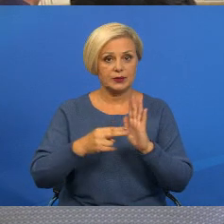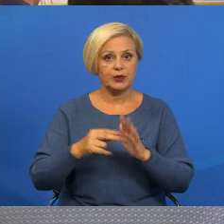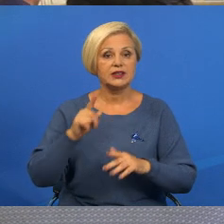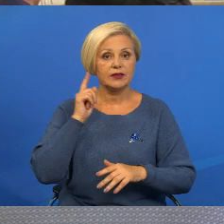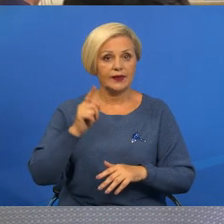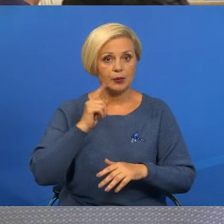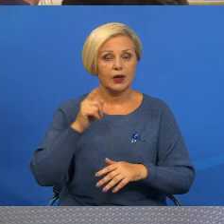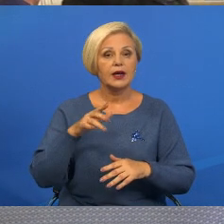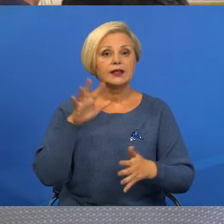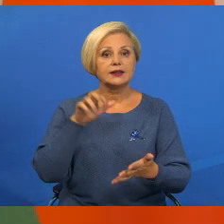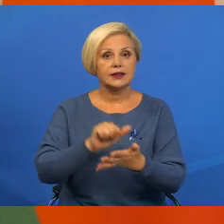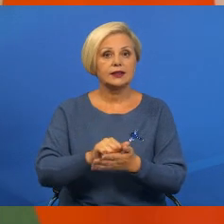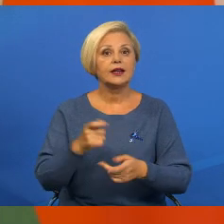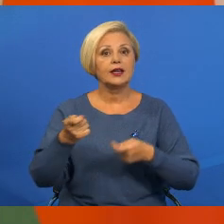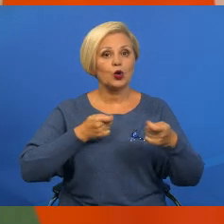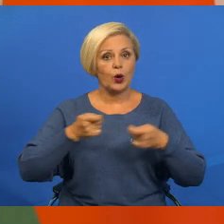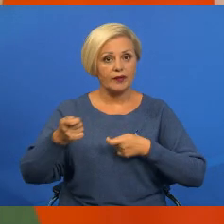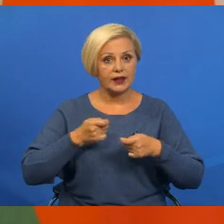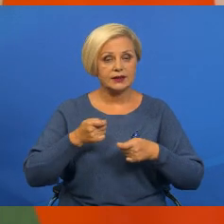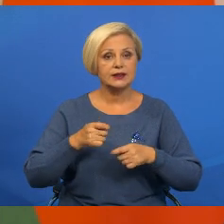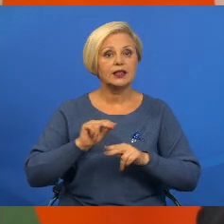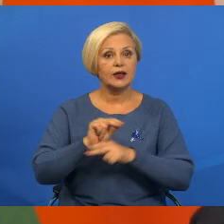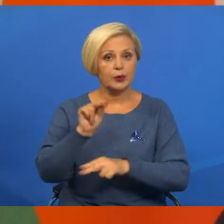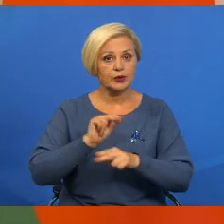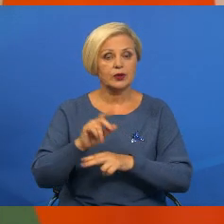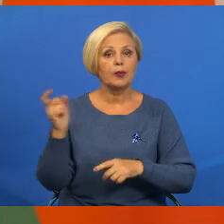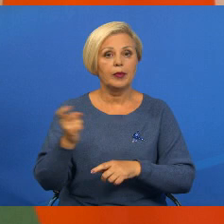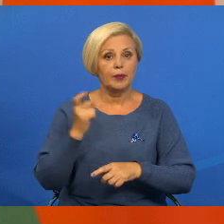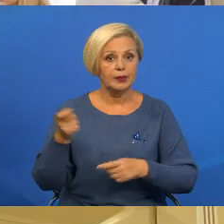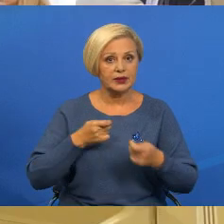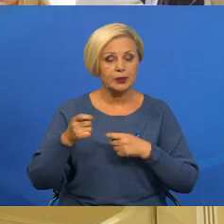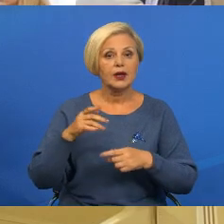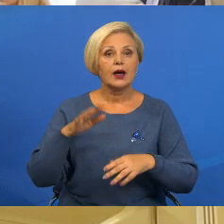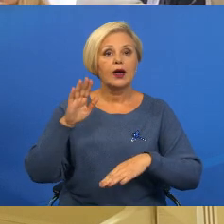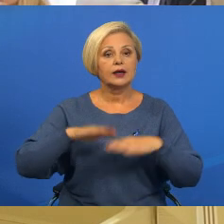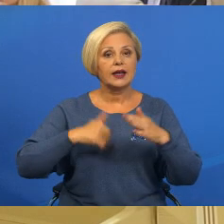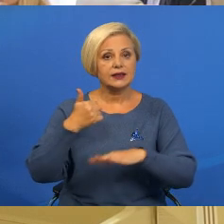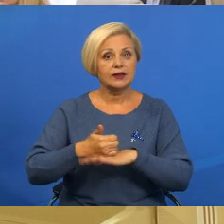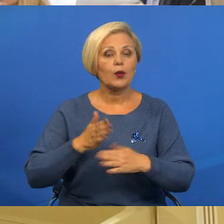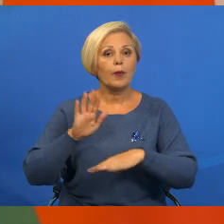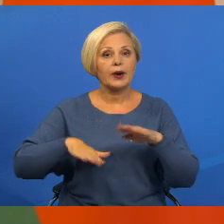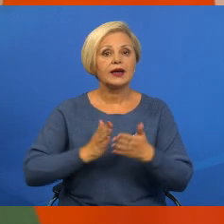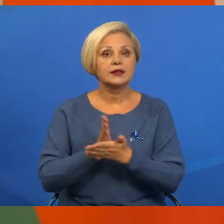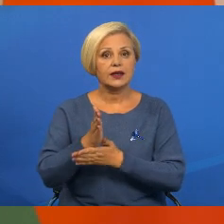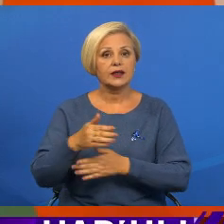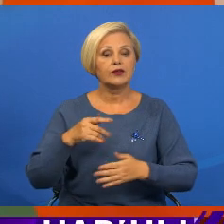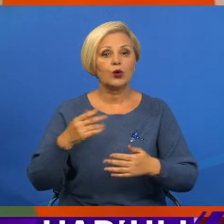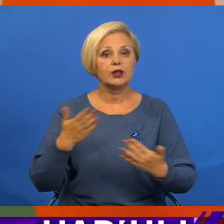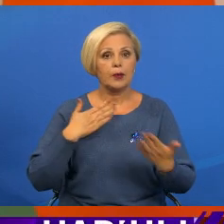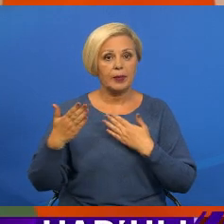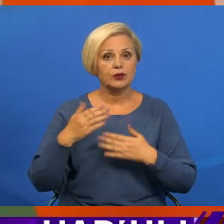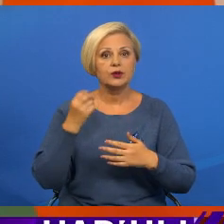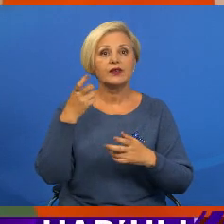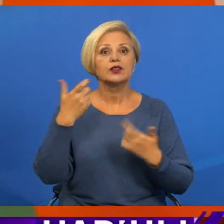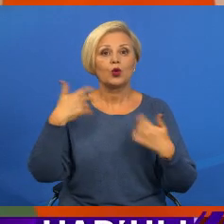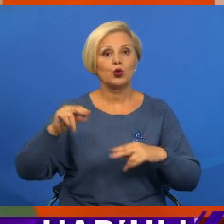За удельниками замоцевали наставника у керавников базовых господарок. У основе навучения практика ориентованный подход. 12 человек